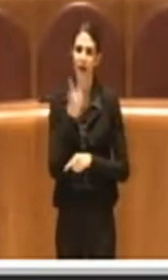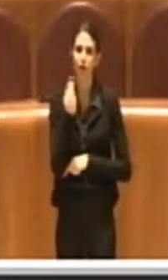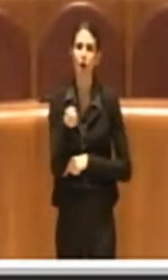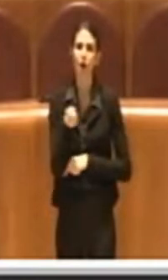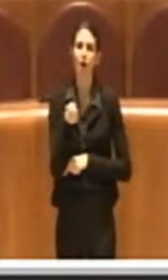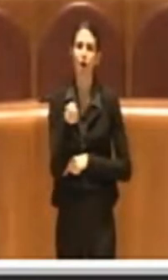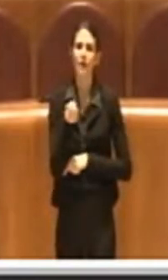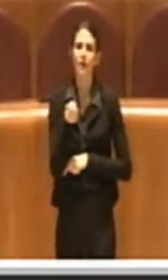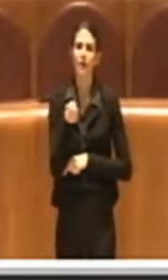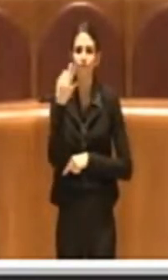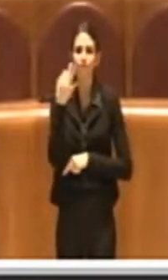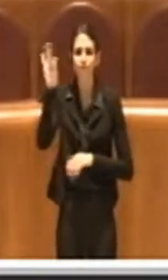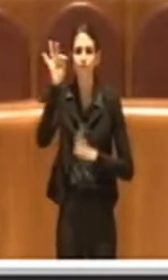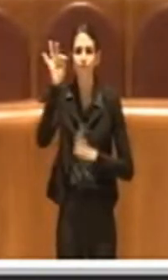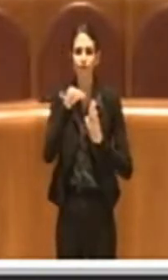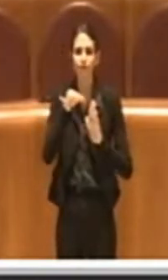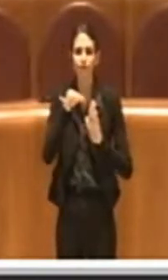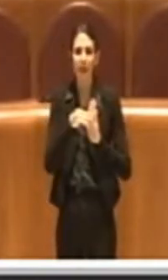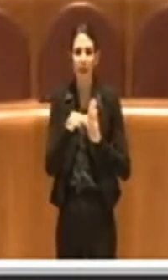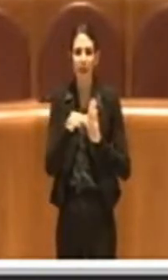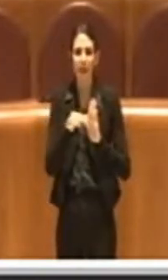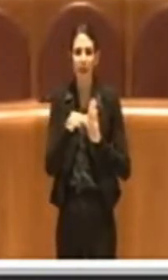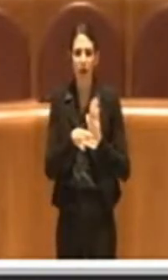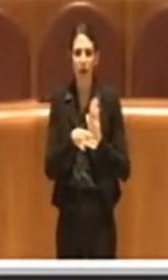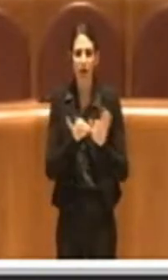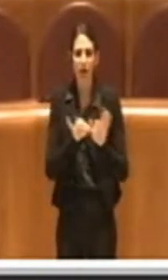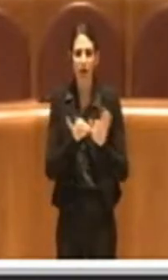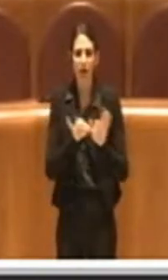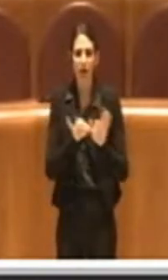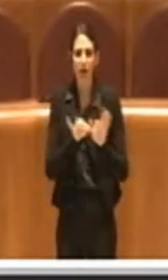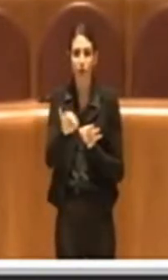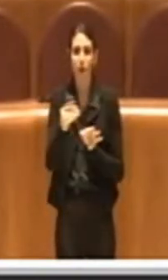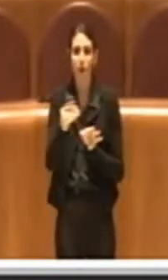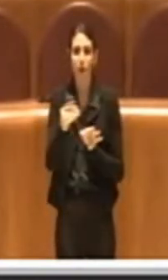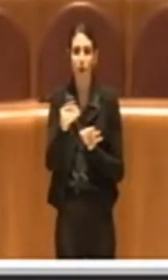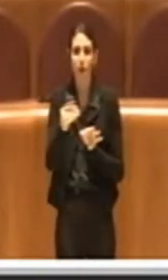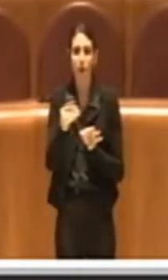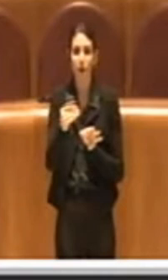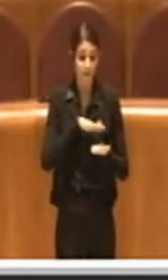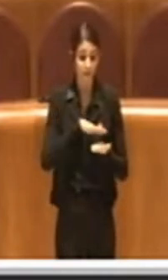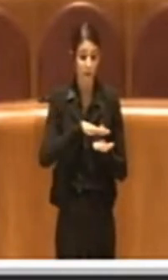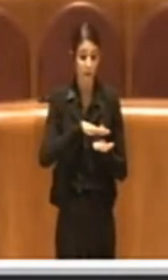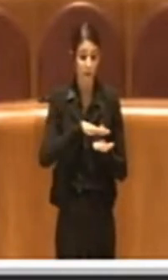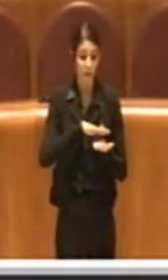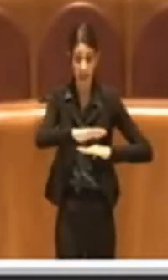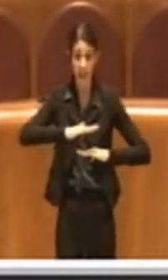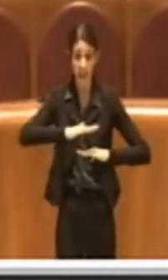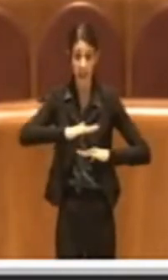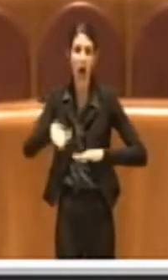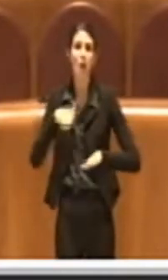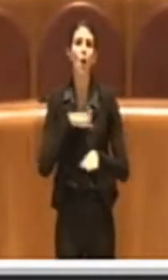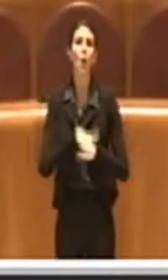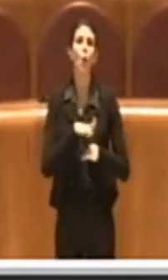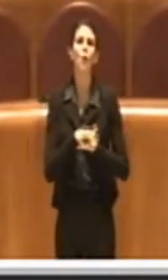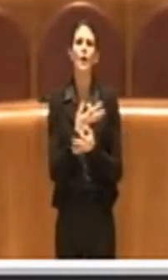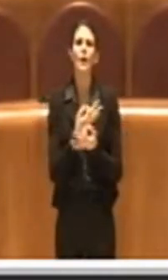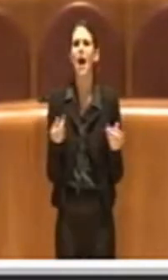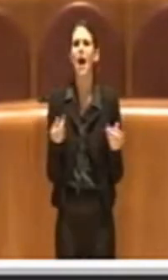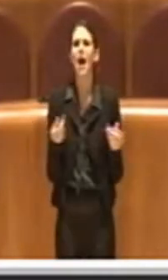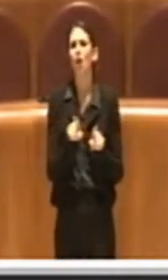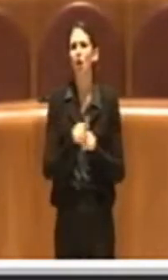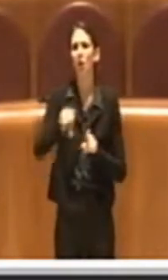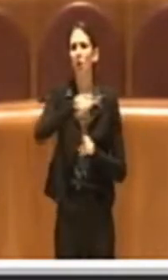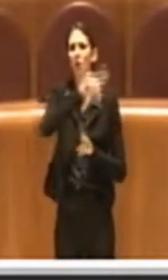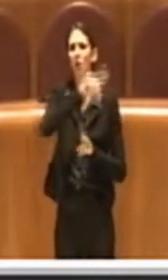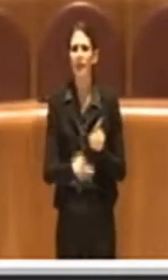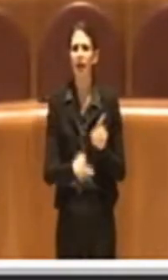specifiche corrette per permettere l'uso delle pedane come accade in ogni città, l'Italia e forse